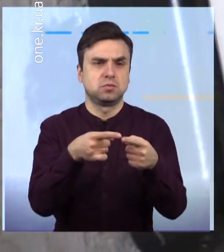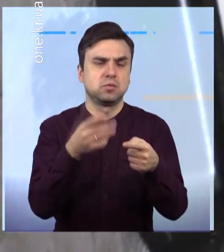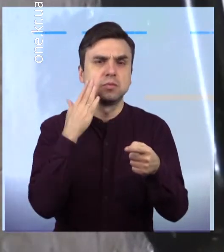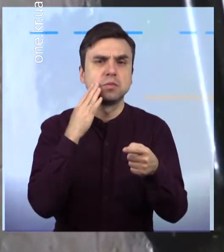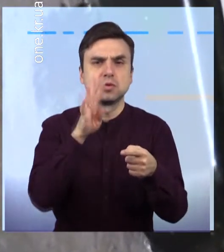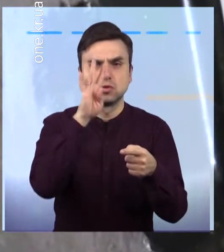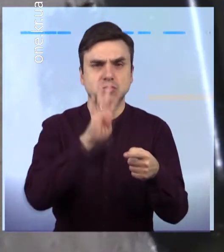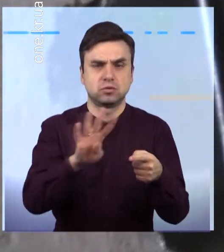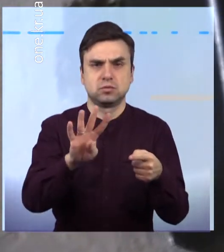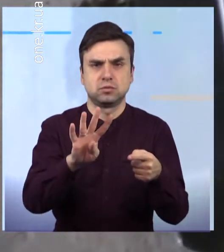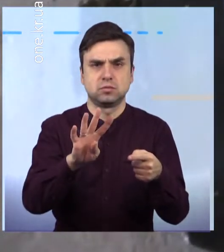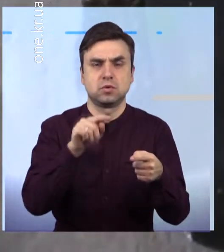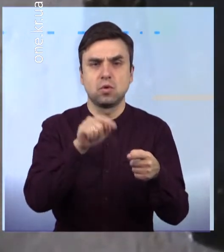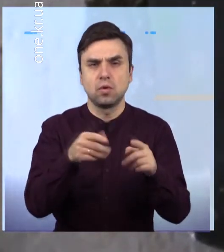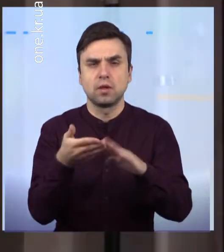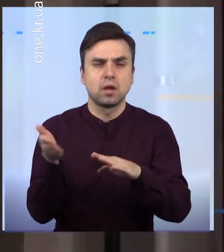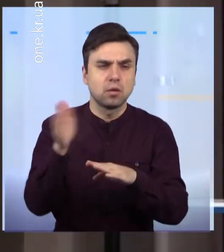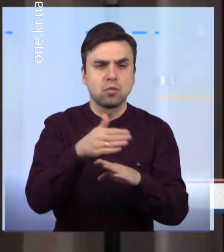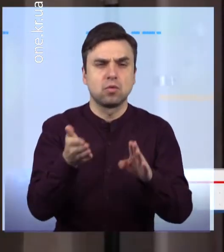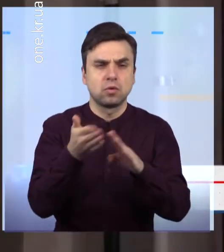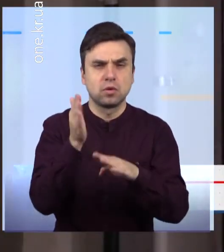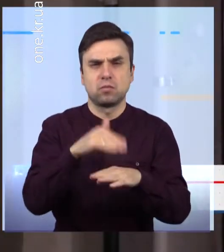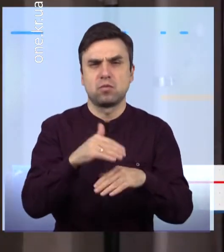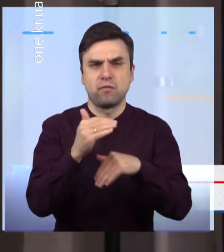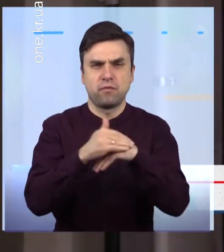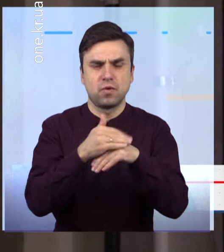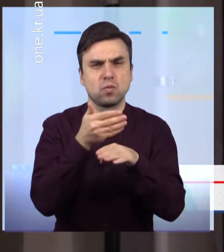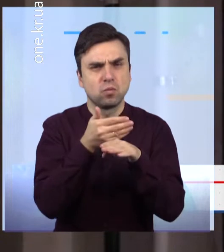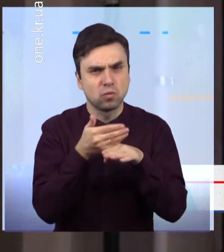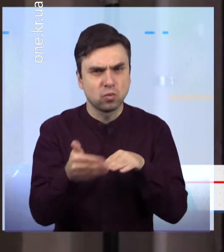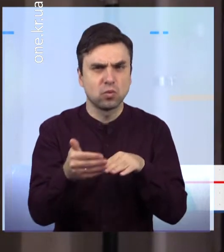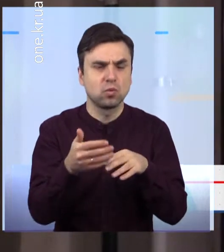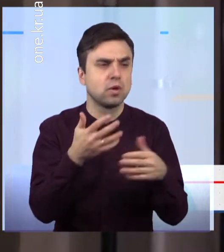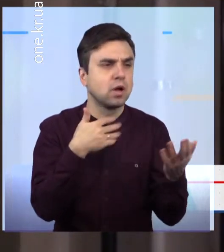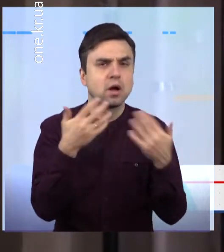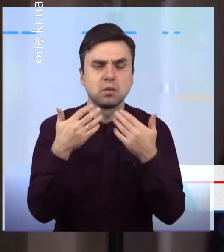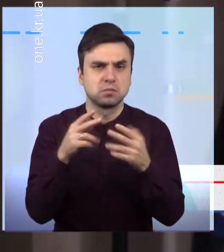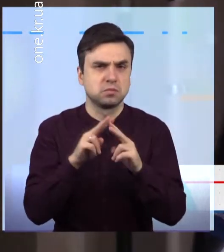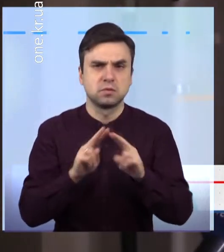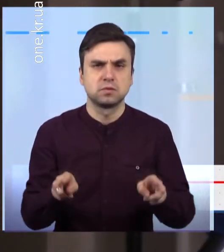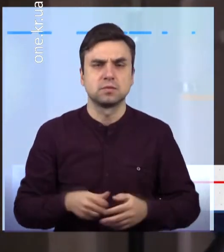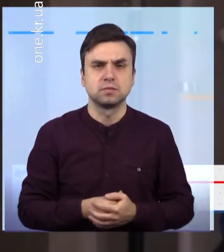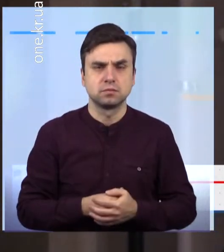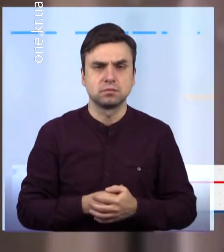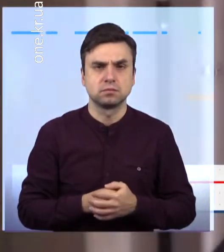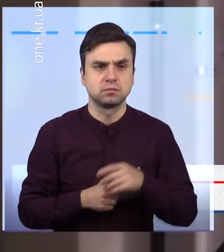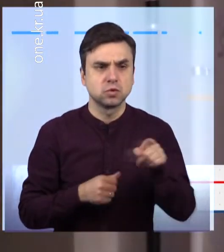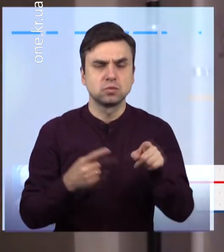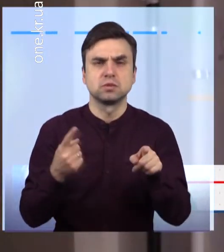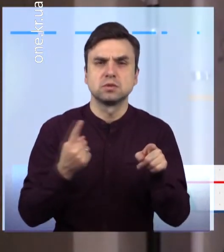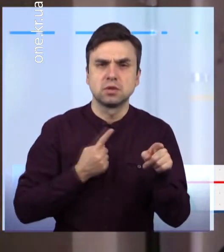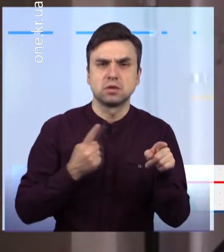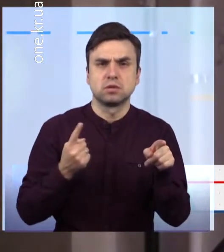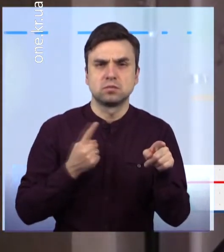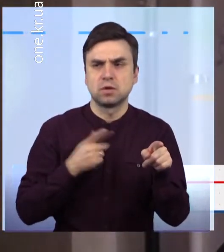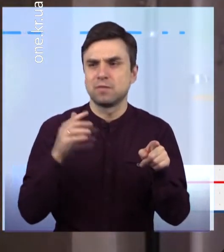пізно та майже ні з ким не спілкувався Одинока життя в була, повністю, ніхто до нього не приходив, ніхто нічого Три дні